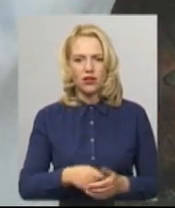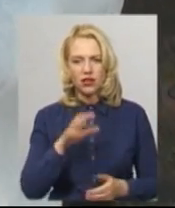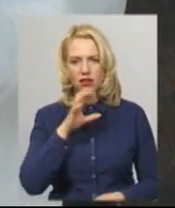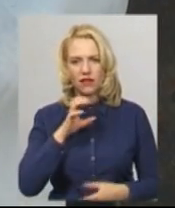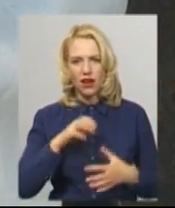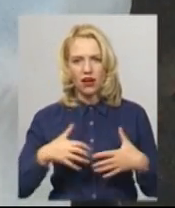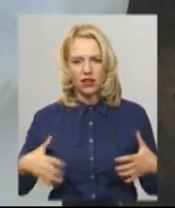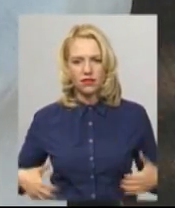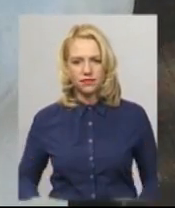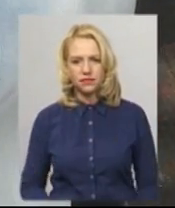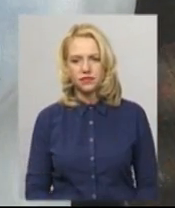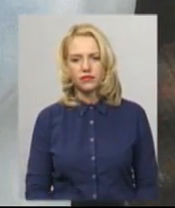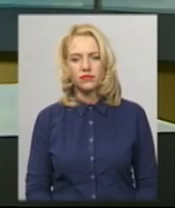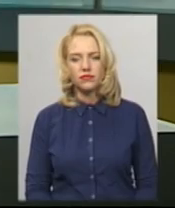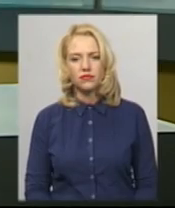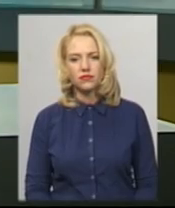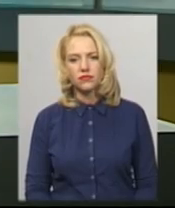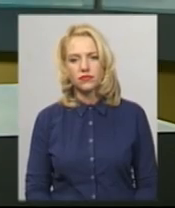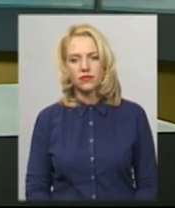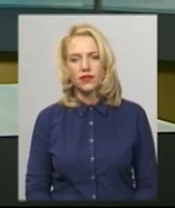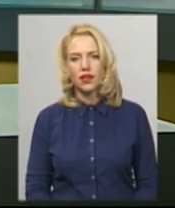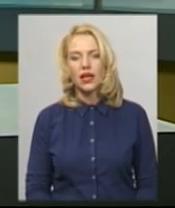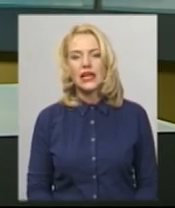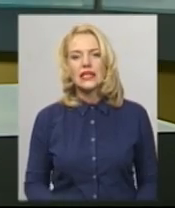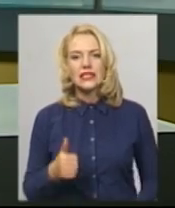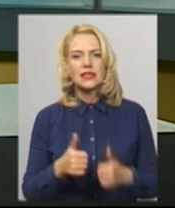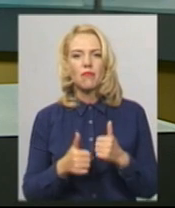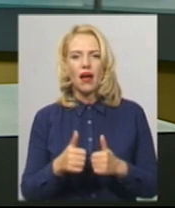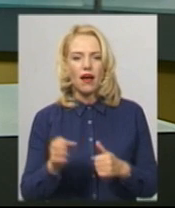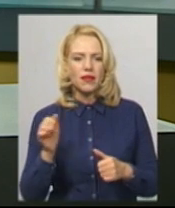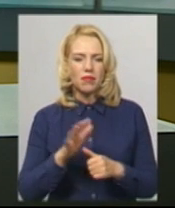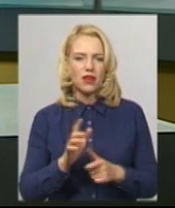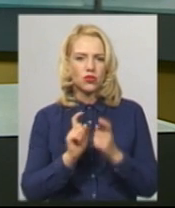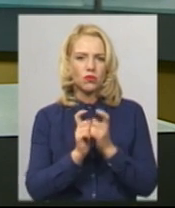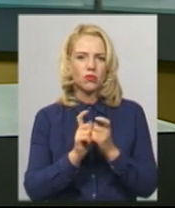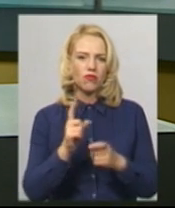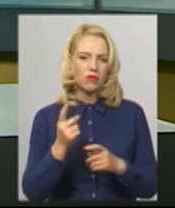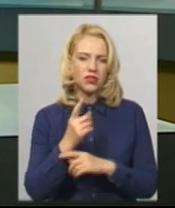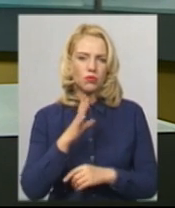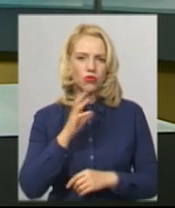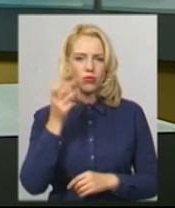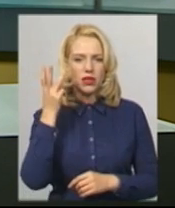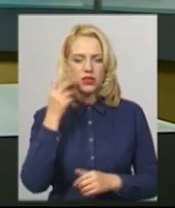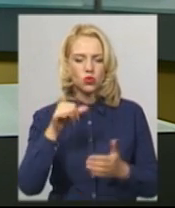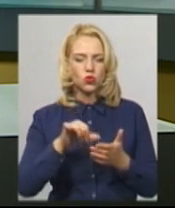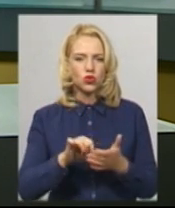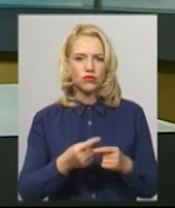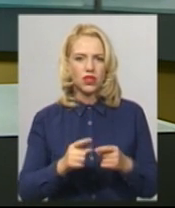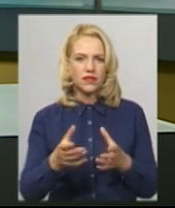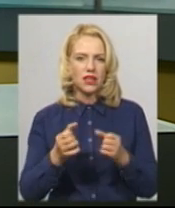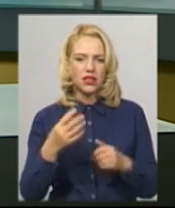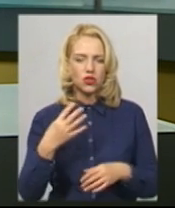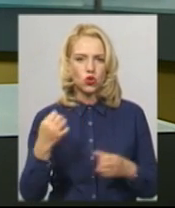Новини на Суспільному. Хмельницький. Змагання з пляжної боротьби вперше відбулися в Хмельницькому. Участь у них взяли 40